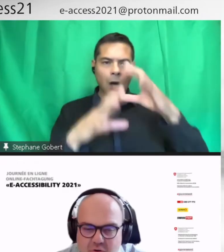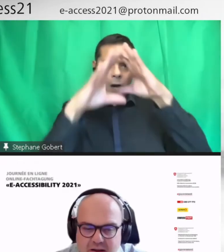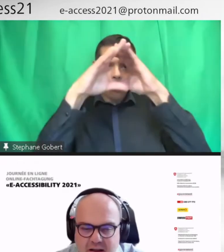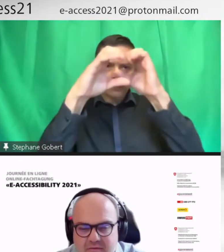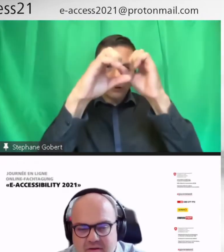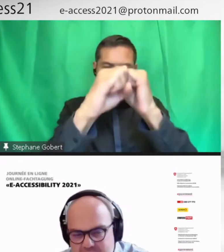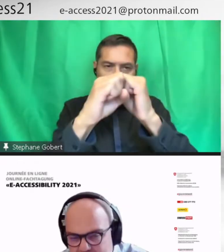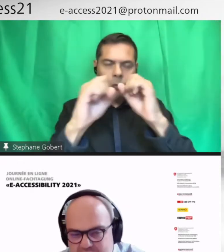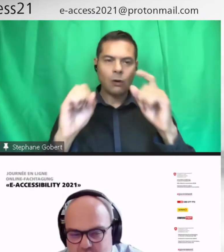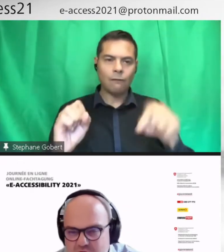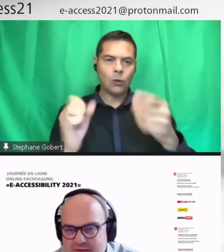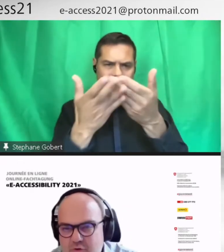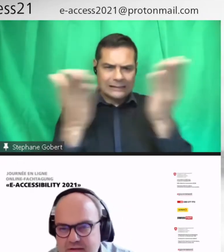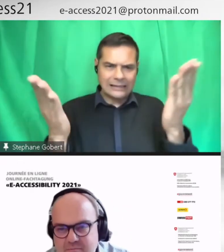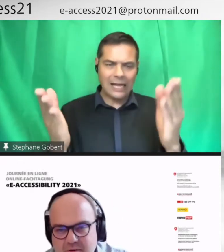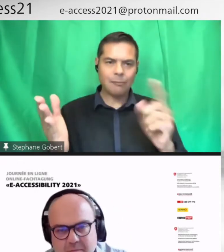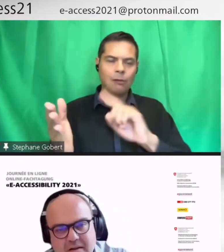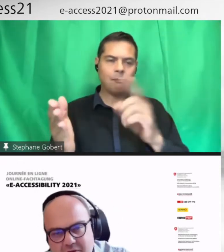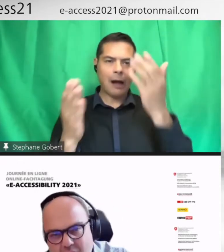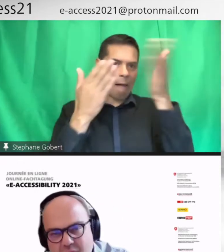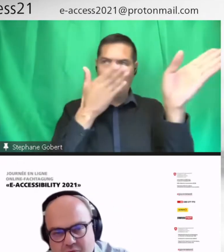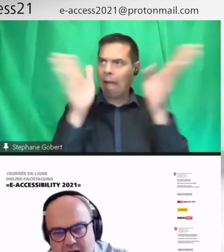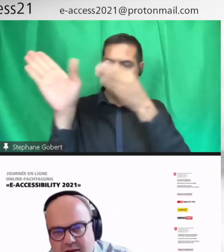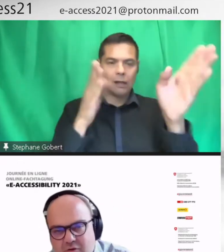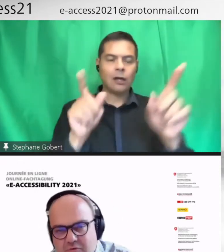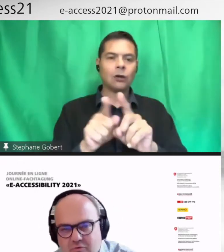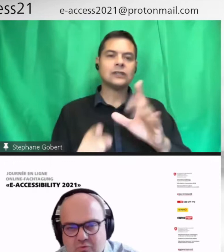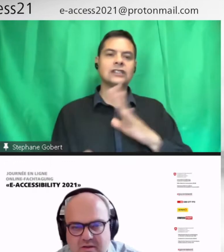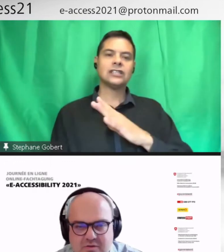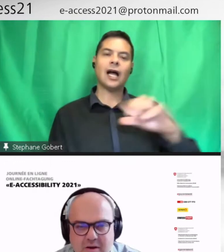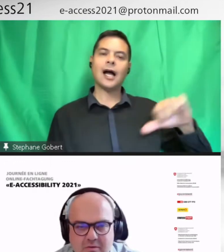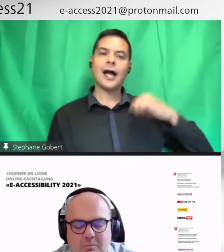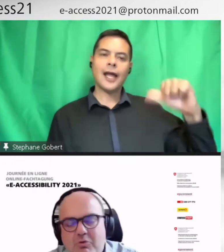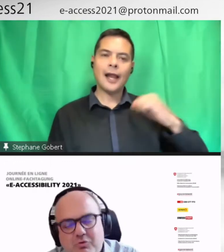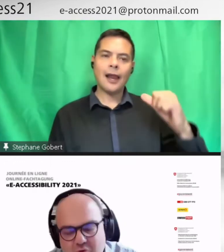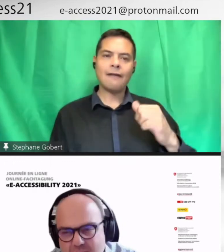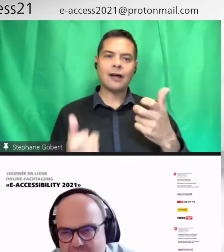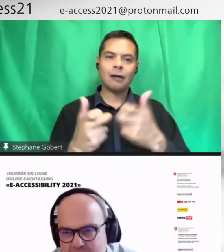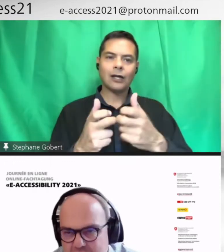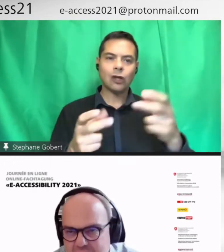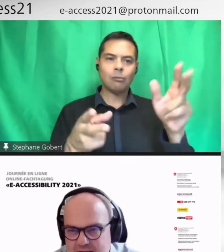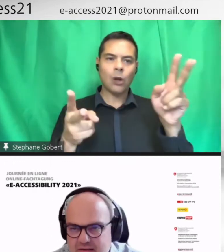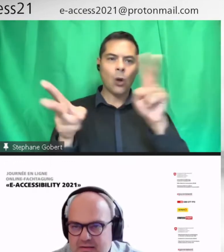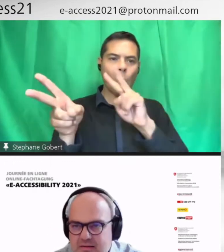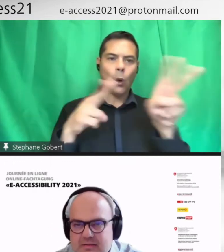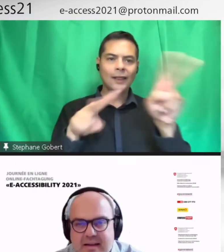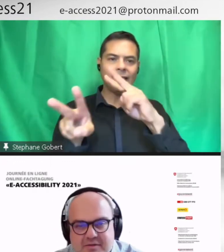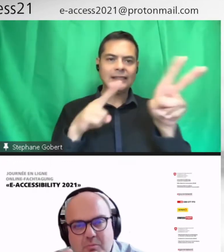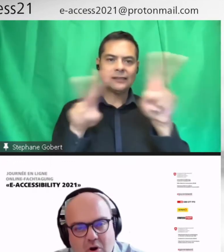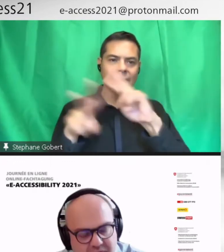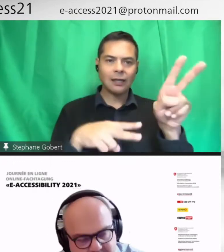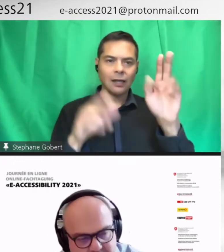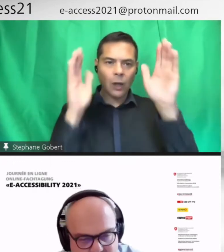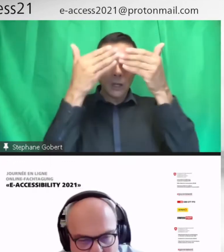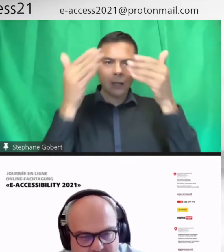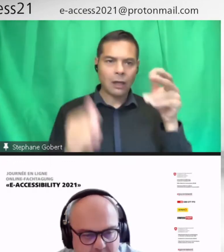l'élève, peut-être qu'il des troubles de spectre,'autisme, qui aura besoin d'un contenu qui soit un peu toujours le même. Donc, il y a des ressemblances